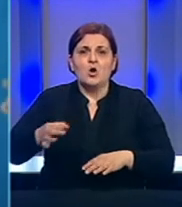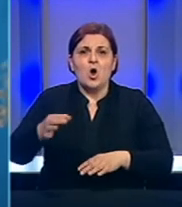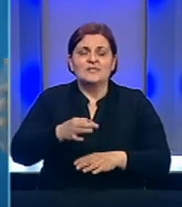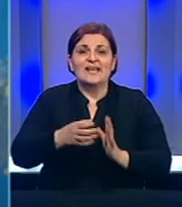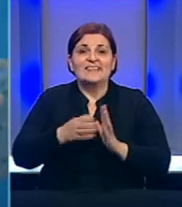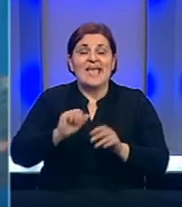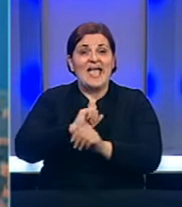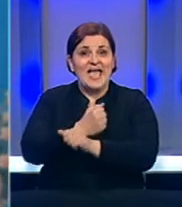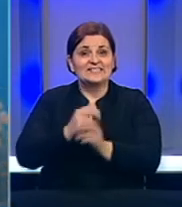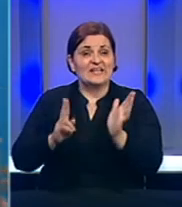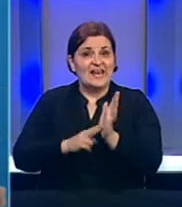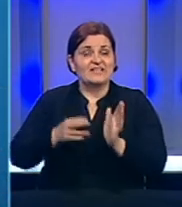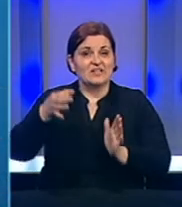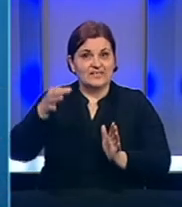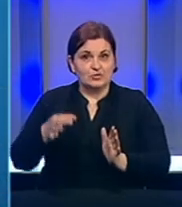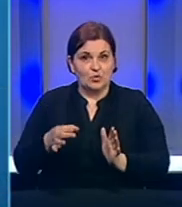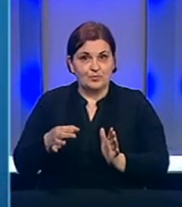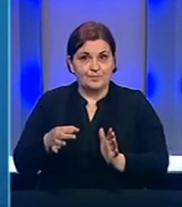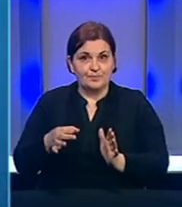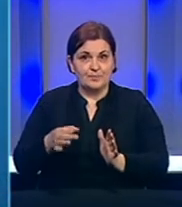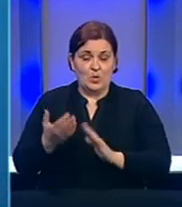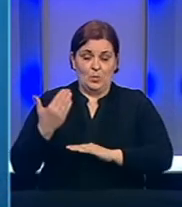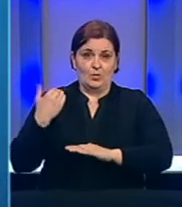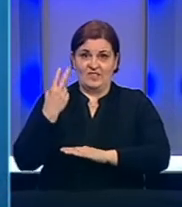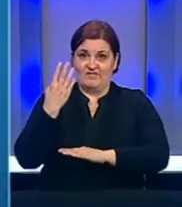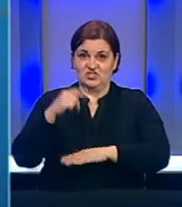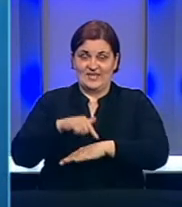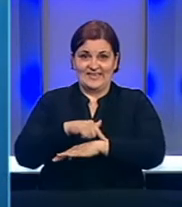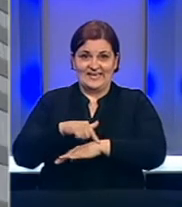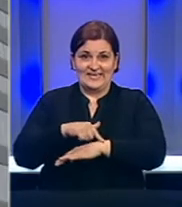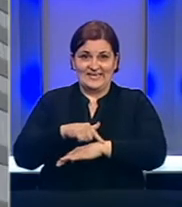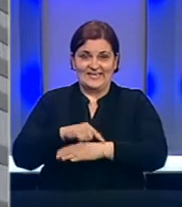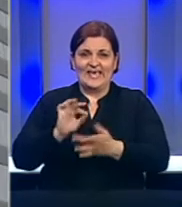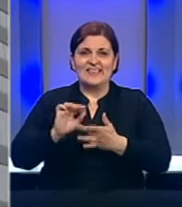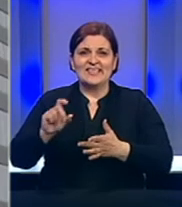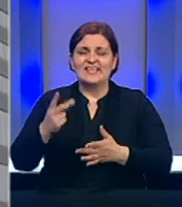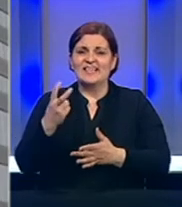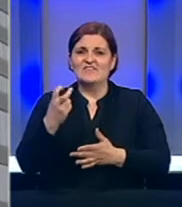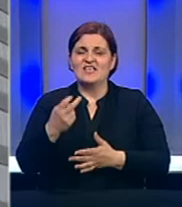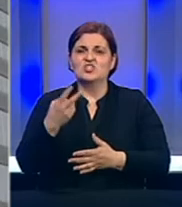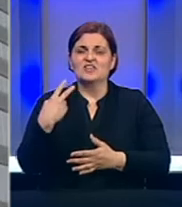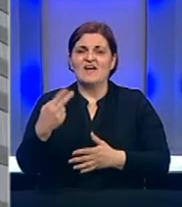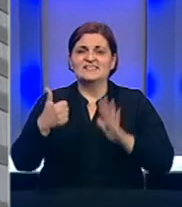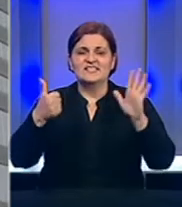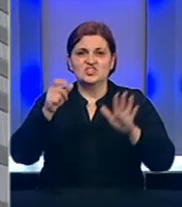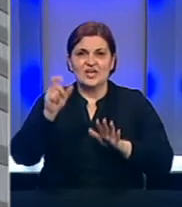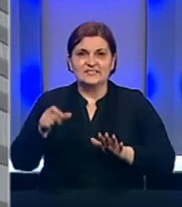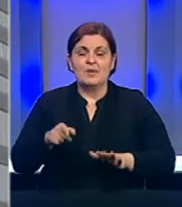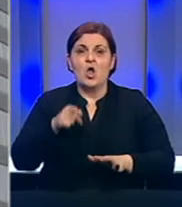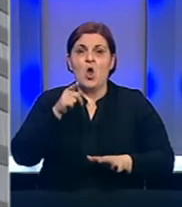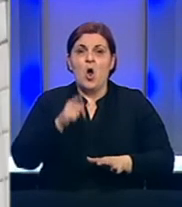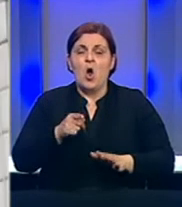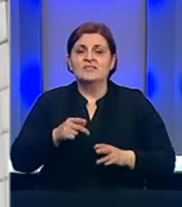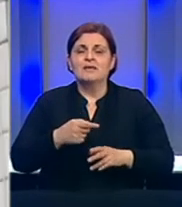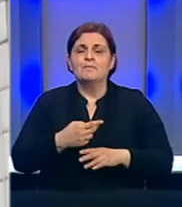dalje je u Hercegovačko-Neretvanskom kantonu. U protekla 24 sata testirano je 226, od čega je na